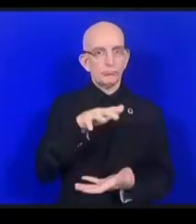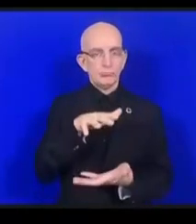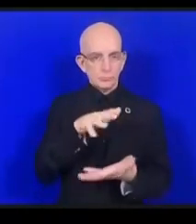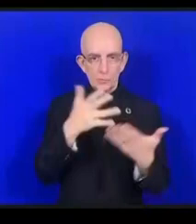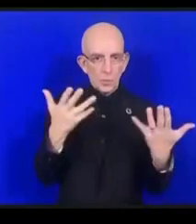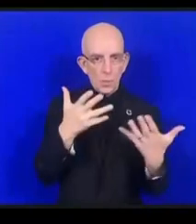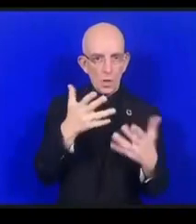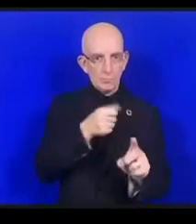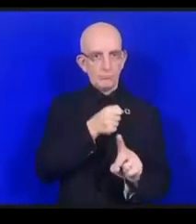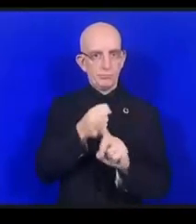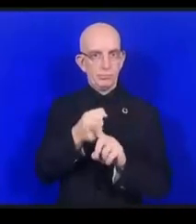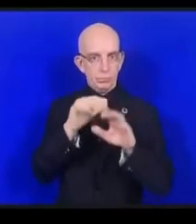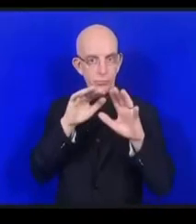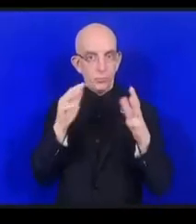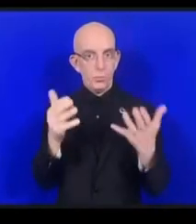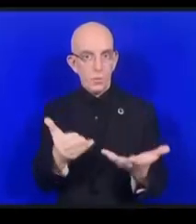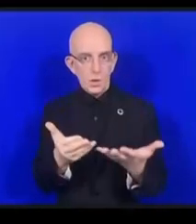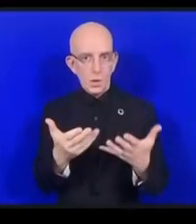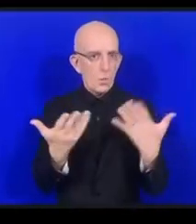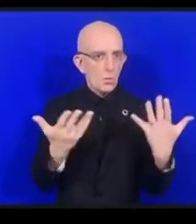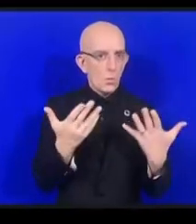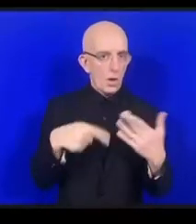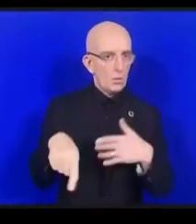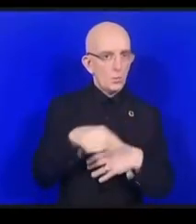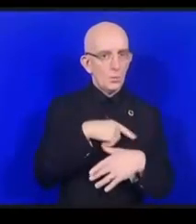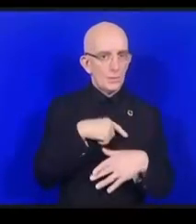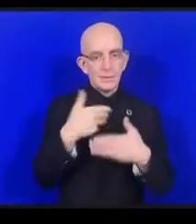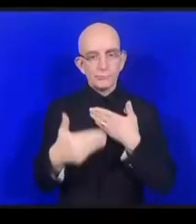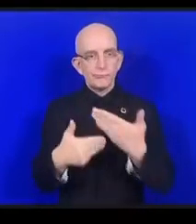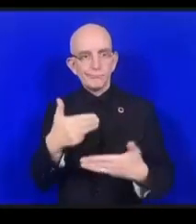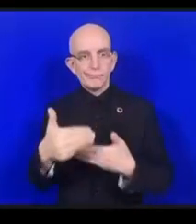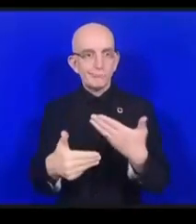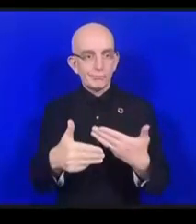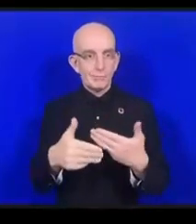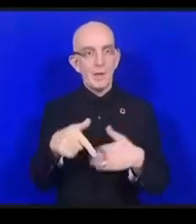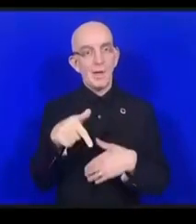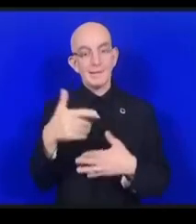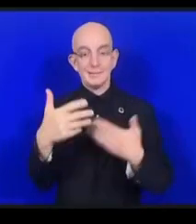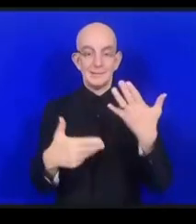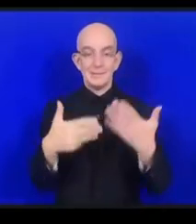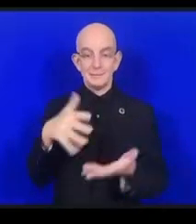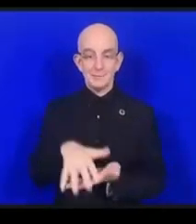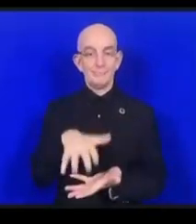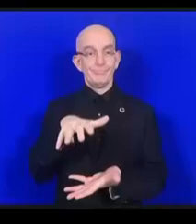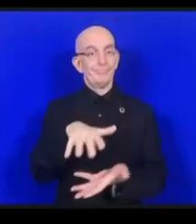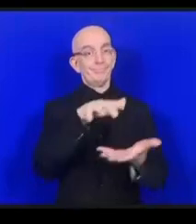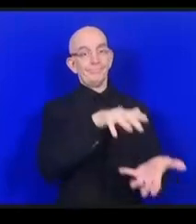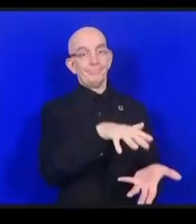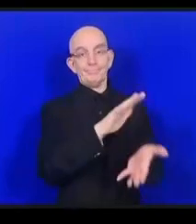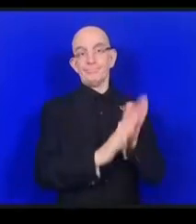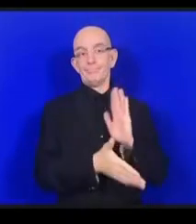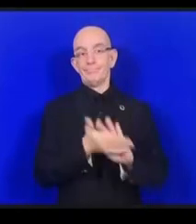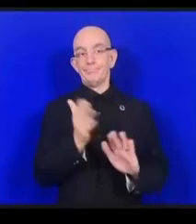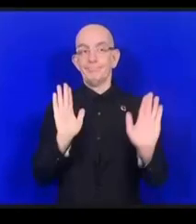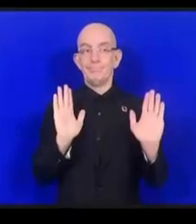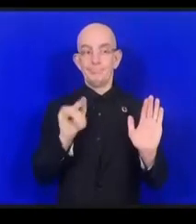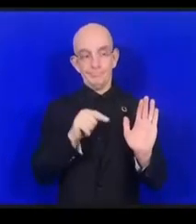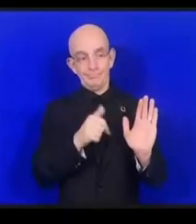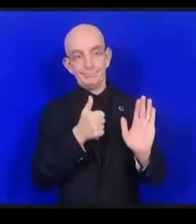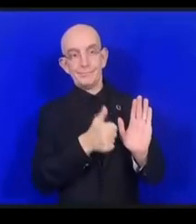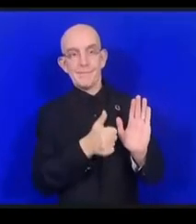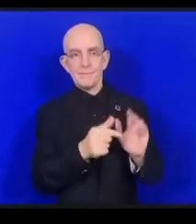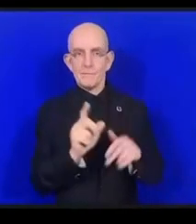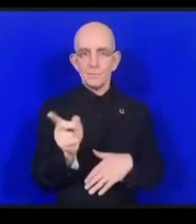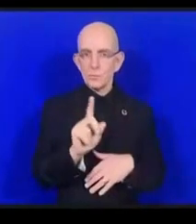sont des objets qui déclenchent des actions donc comment peut-on faire en sorte qu'ils soient contrôlés contrôlés de manière